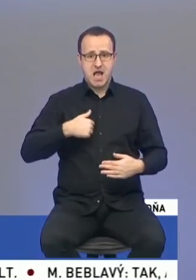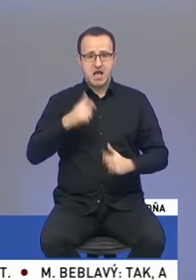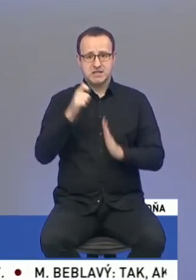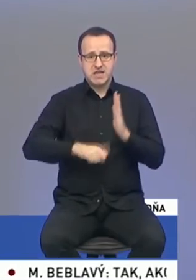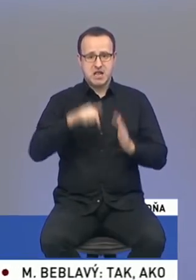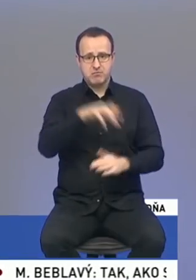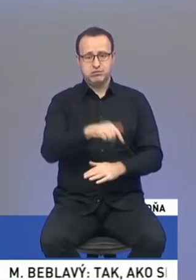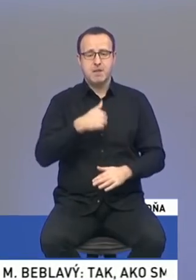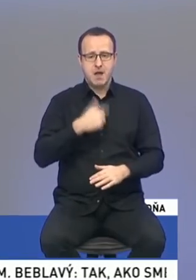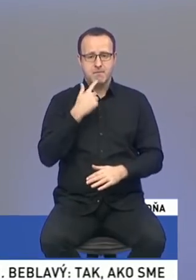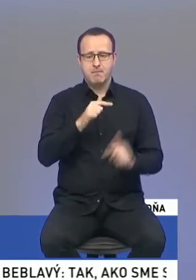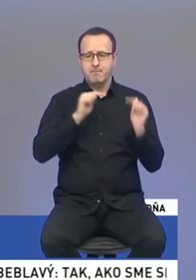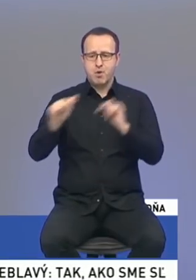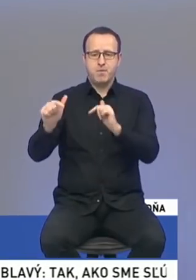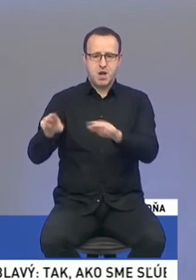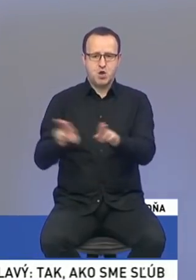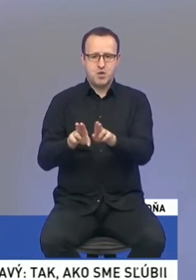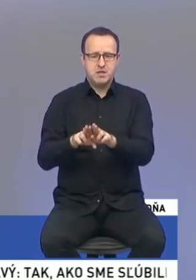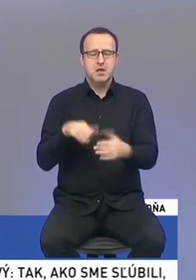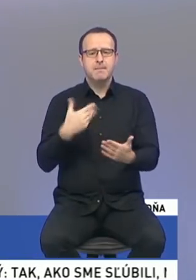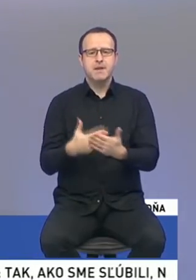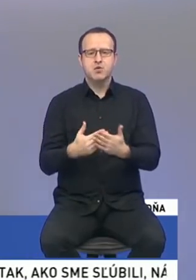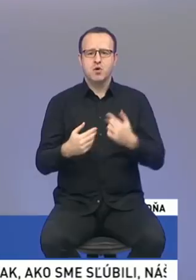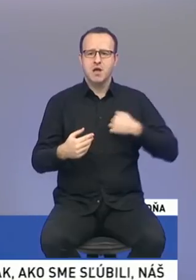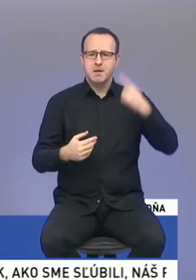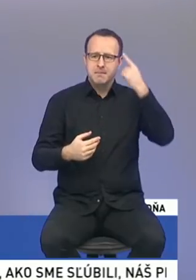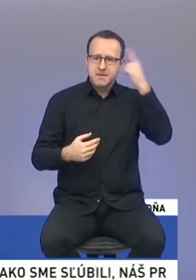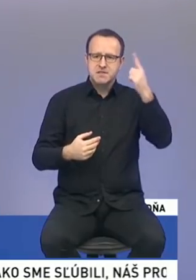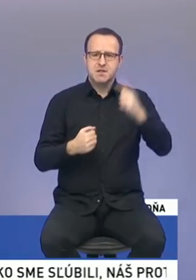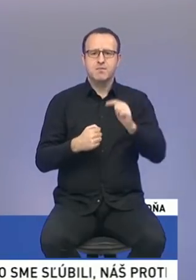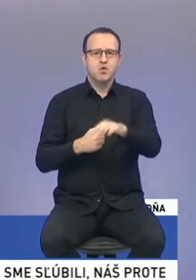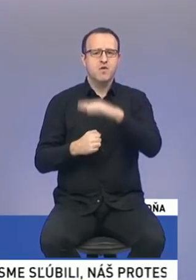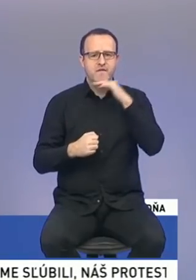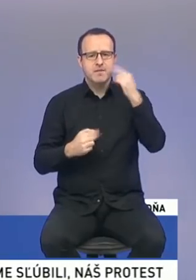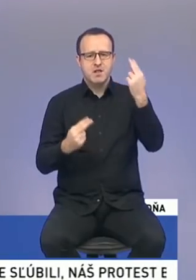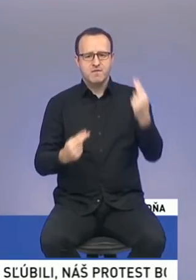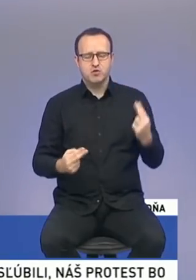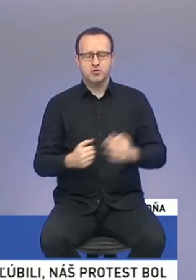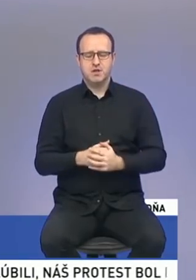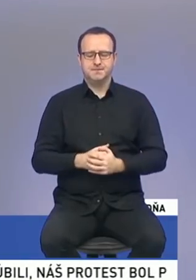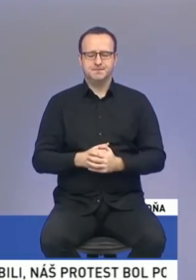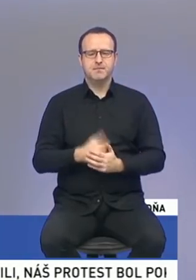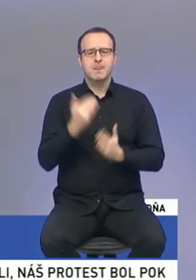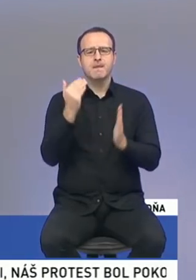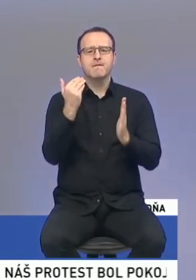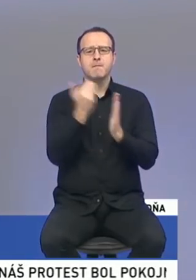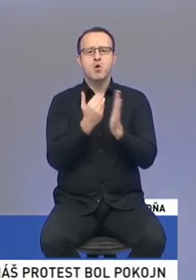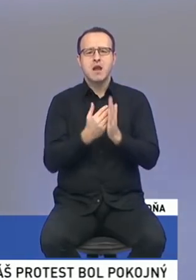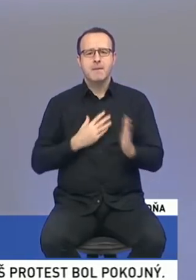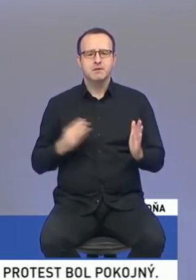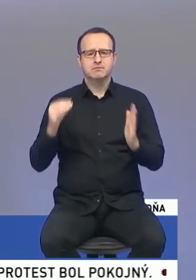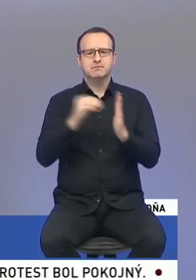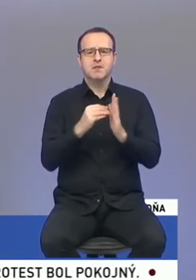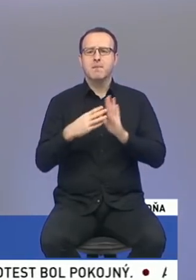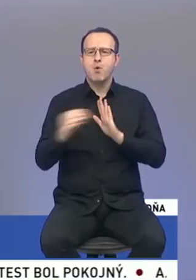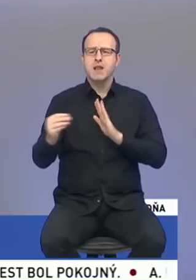podporu pre rodiny. A práve preto si myslím, že je to veľmi dôležité. V programe my to máme podľa rakúskeho